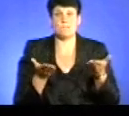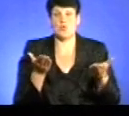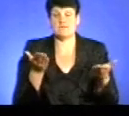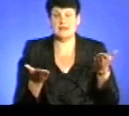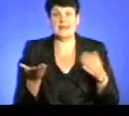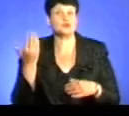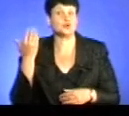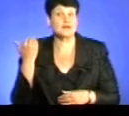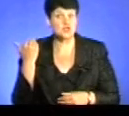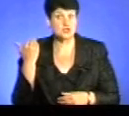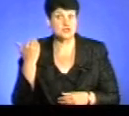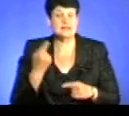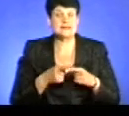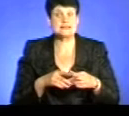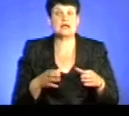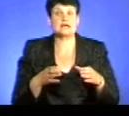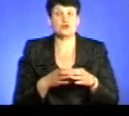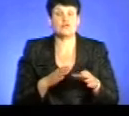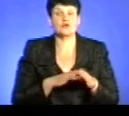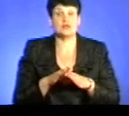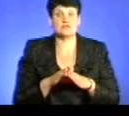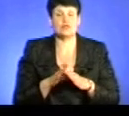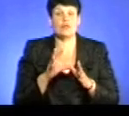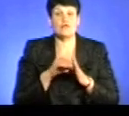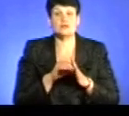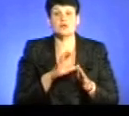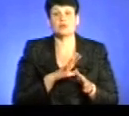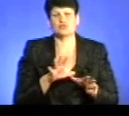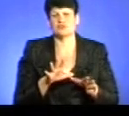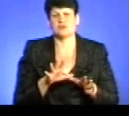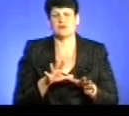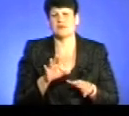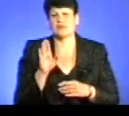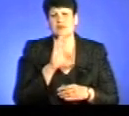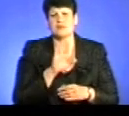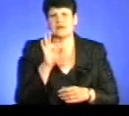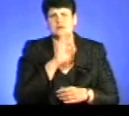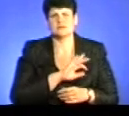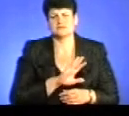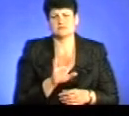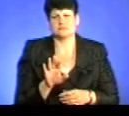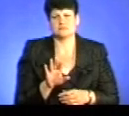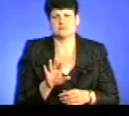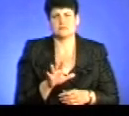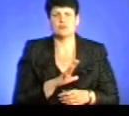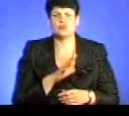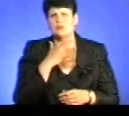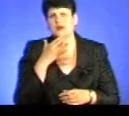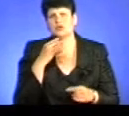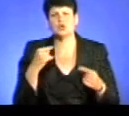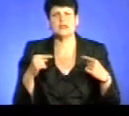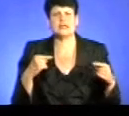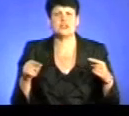раніше ця категорія виконавчих проваджень була не в пріоритеті, м'яко кажучи, тобто були багато інших